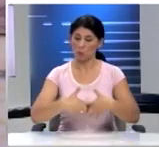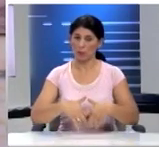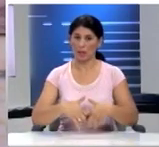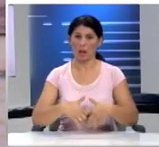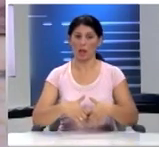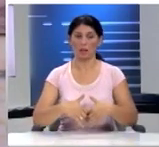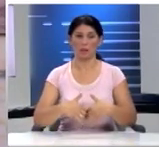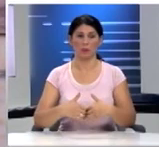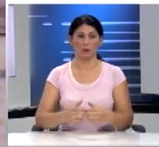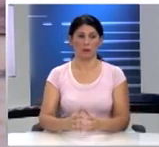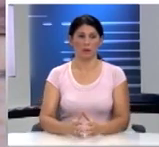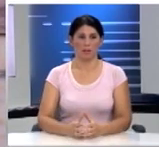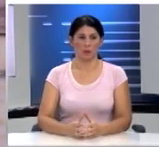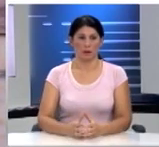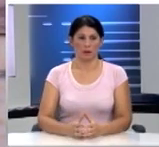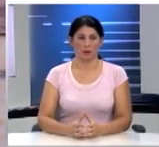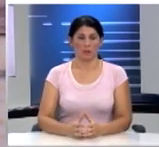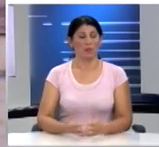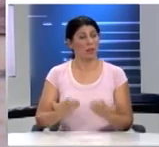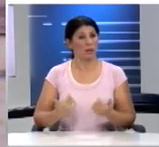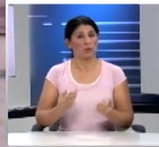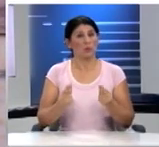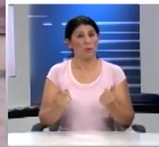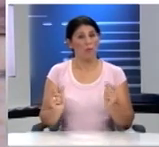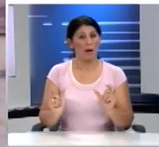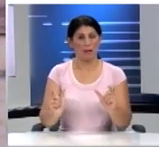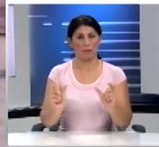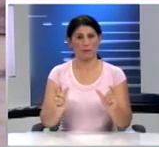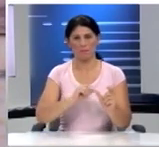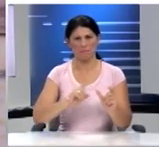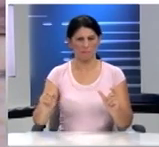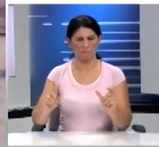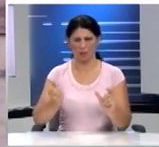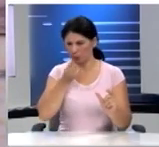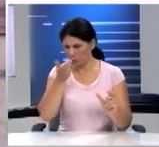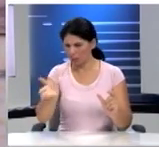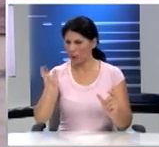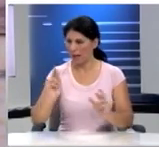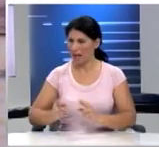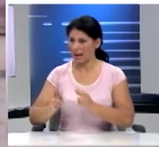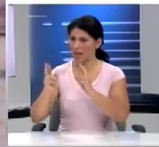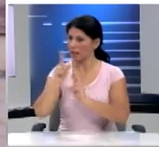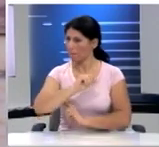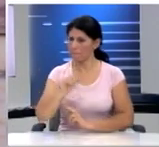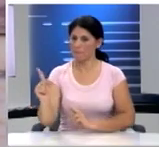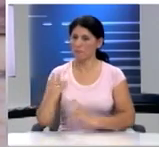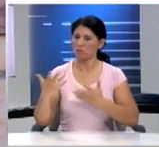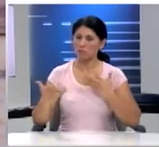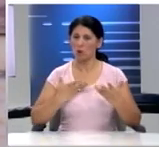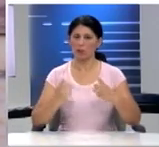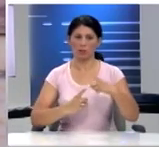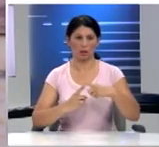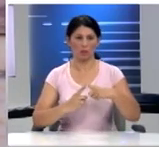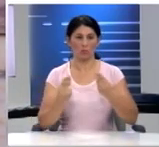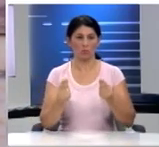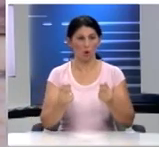να έχουν άμυνα κατά της πατάλης ενέργειας με σύγχρονους τεχνολογικούς τρόπους